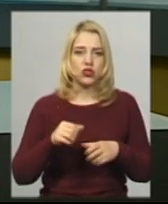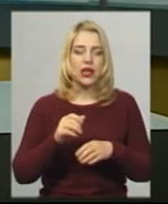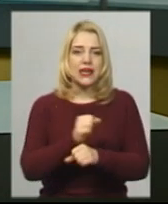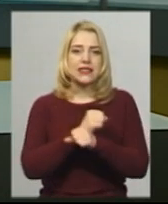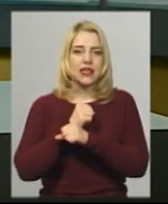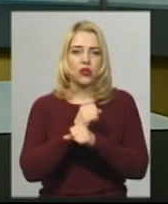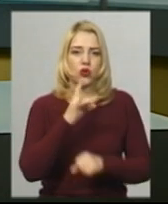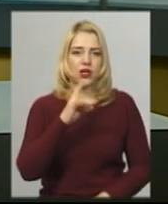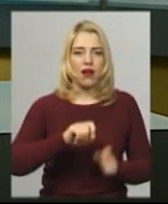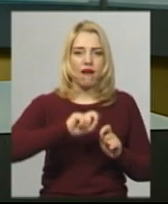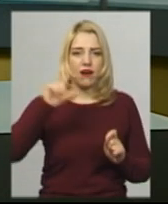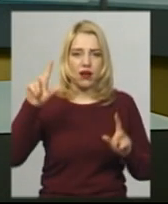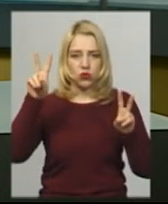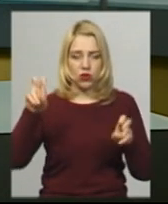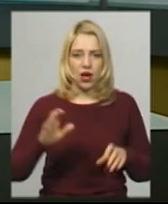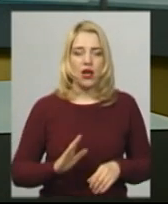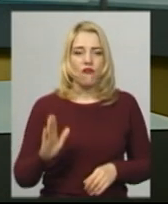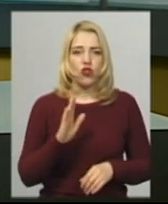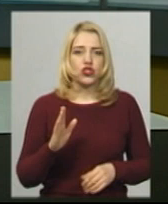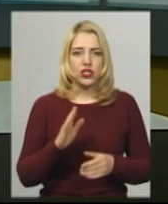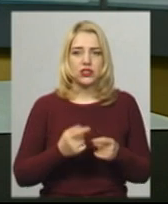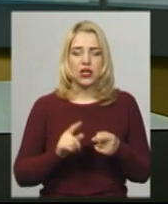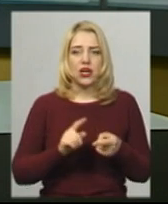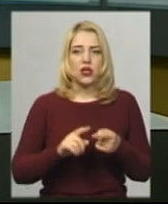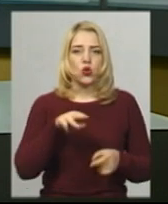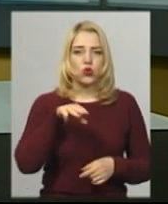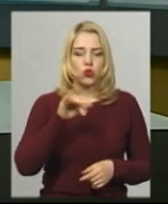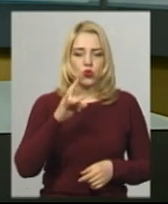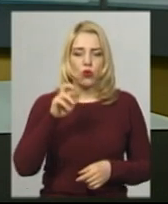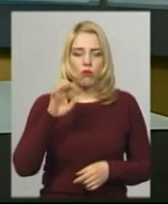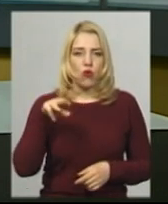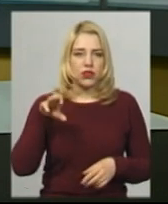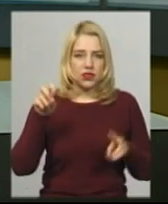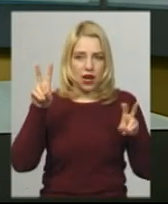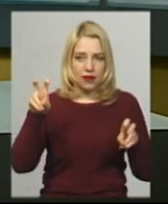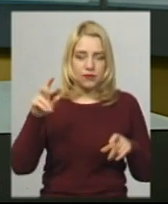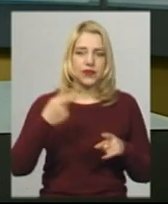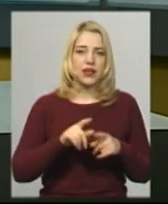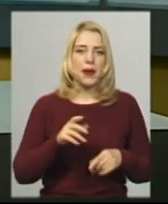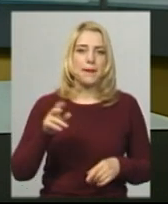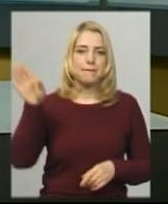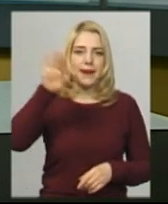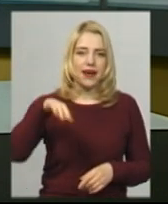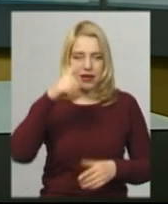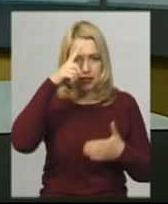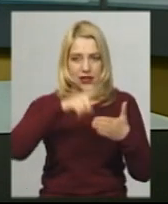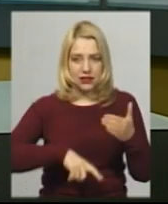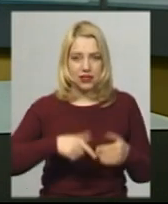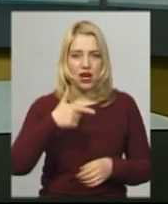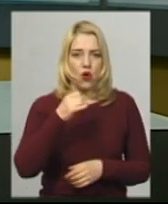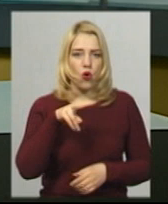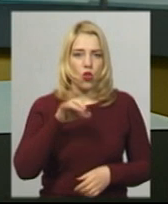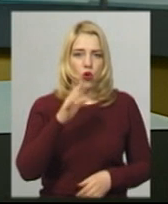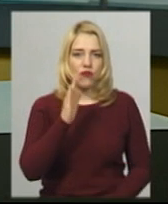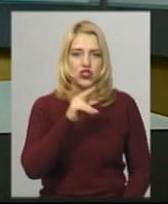у Волочиську, територіальному центрі Турбота у Кам'янці-Подільському та рекреаційному центрі «Берег Надії» у Головчинцях Литичівського